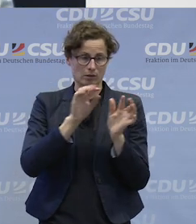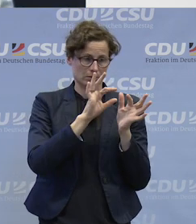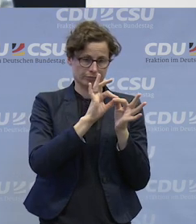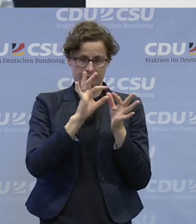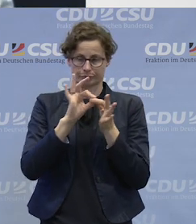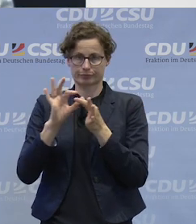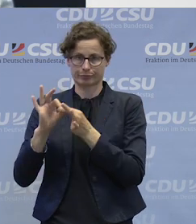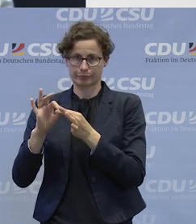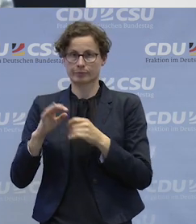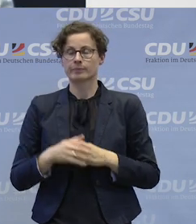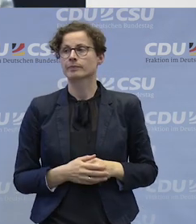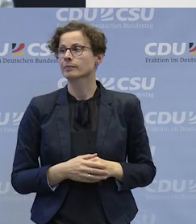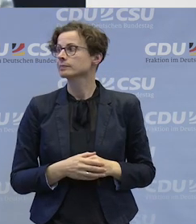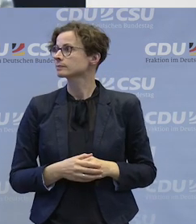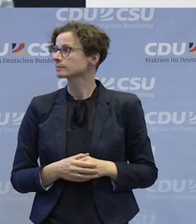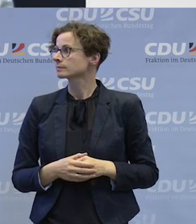Eine kurze